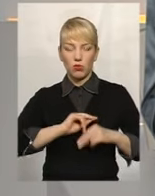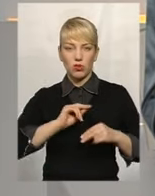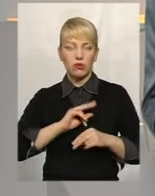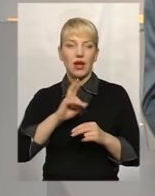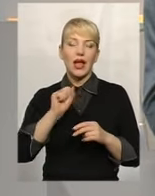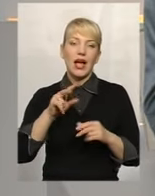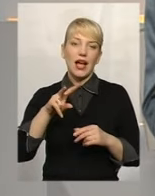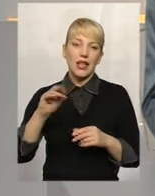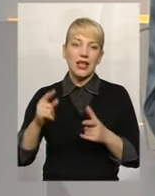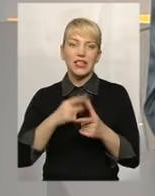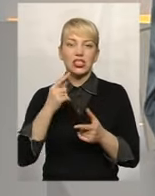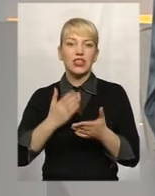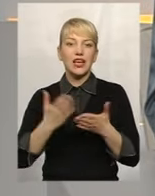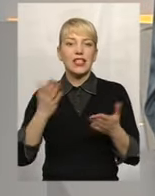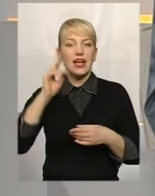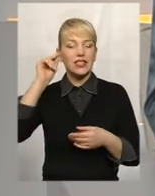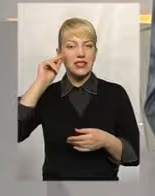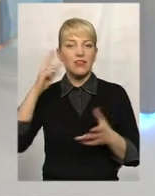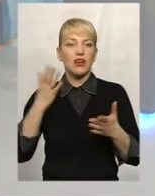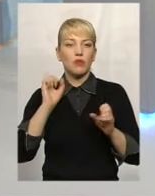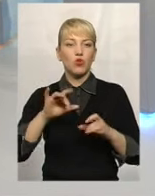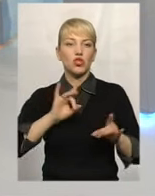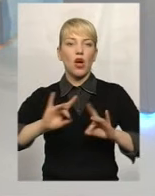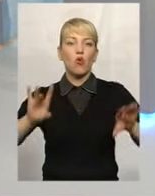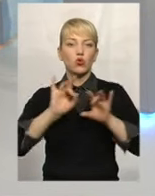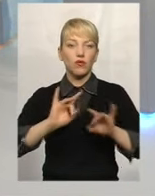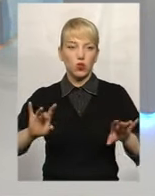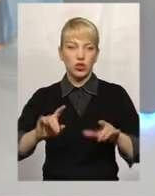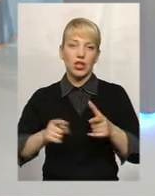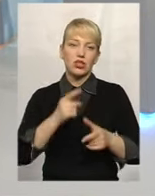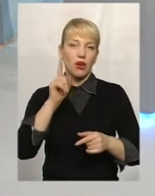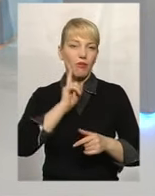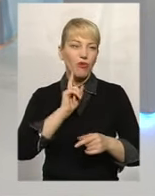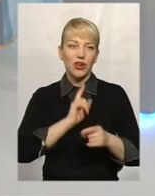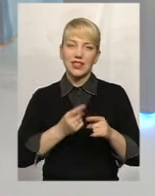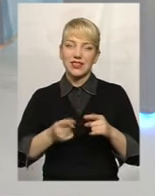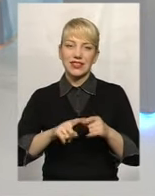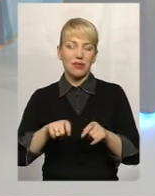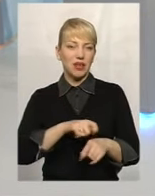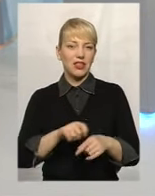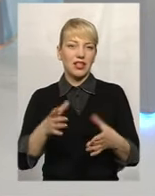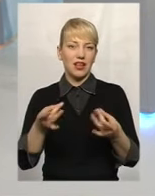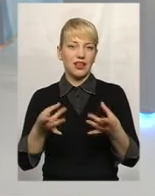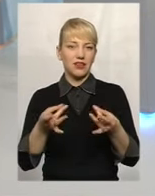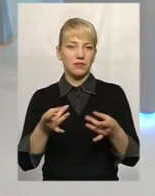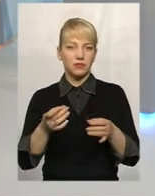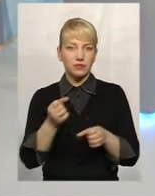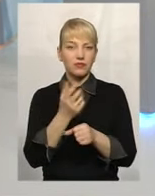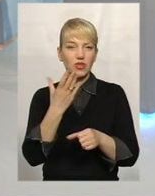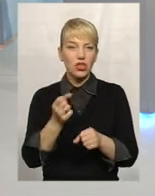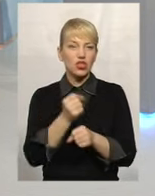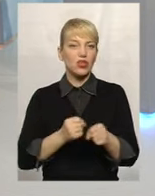цифри, які можемо озвучити? Чи поки що ще ці матеріали всі в обробці знаходяться?